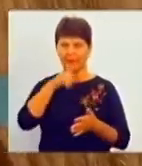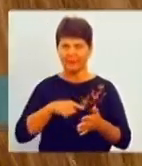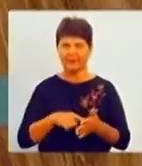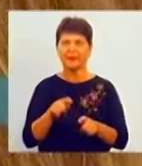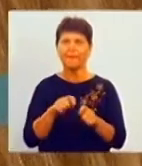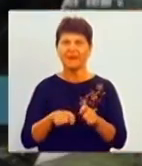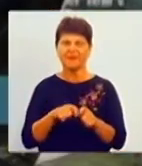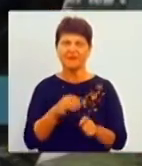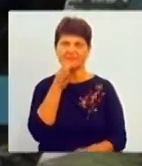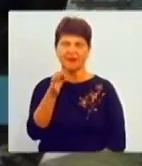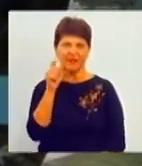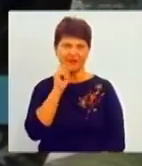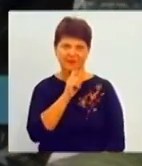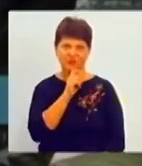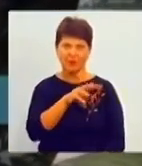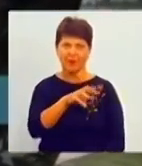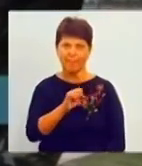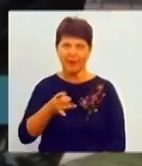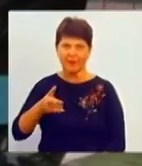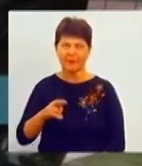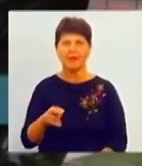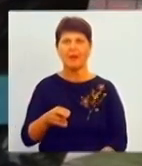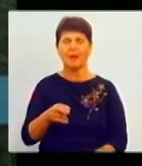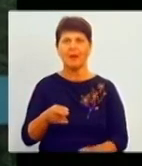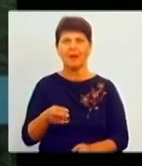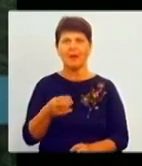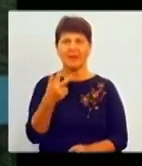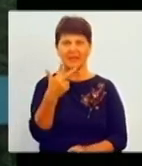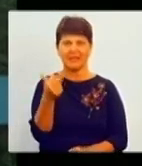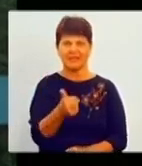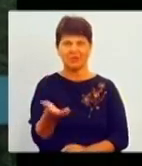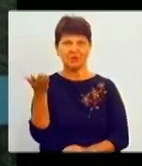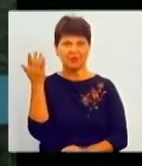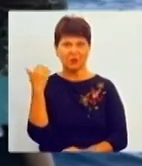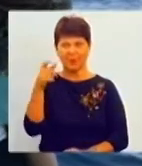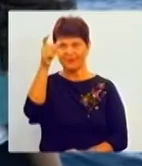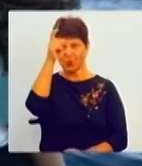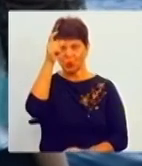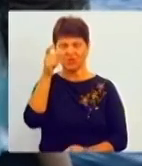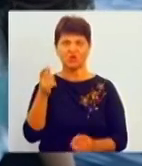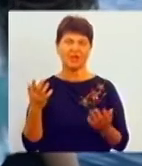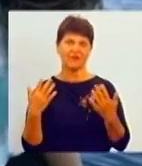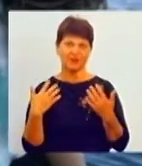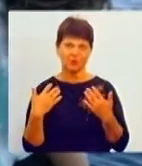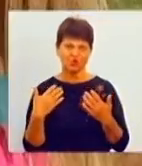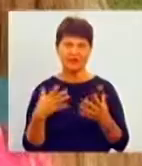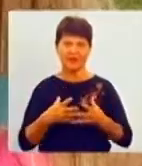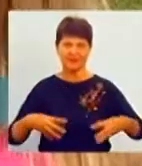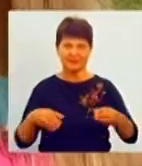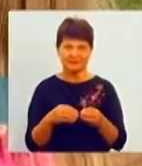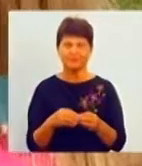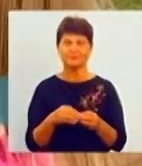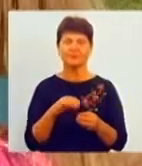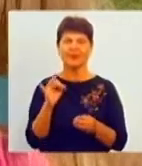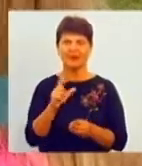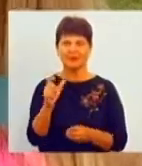каже і вінничанка Марія. Три тижні тому вона разом з родиною відпочивала у Туреччині. Летіли туди з Києва, аби уникнути затримок рейсу. Нам